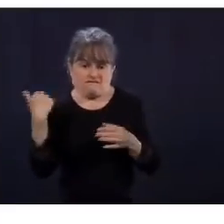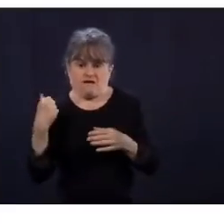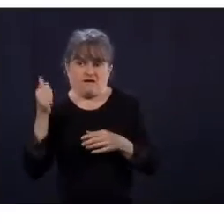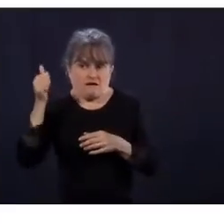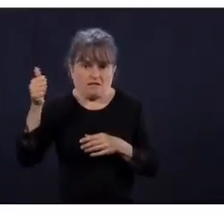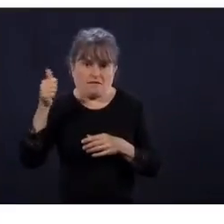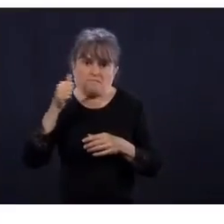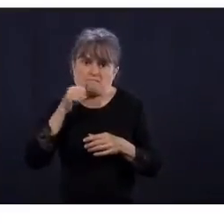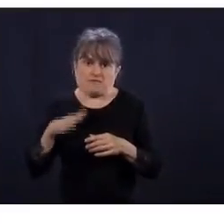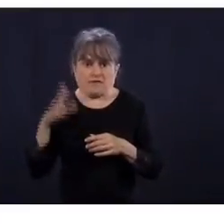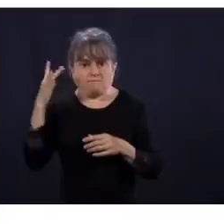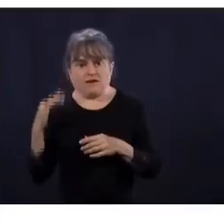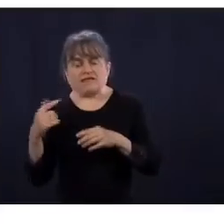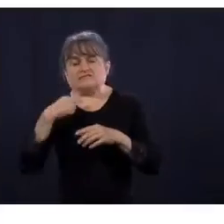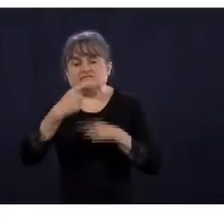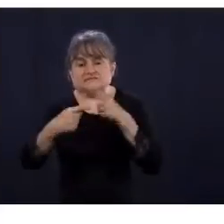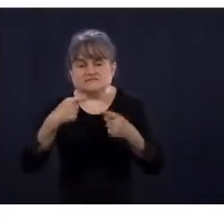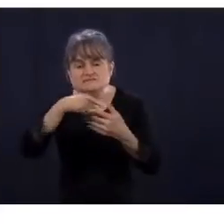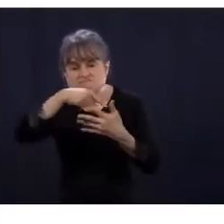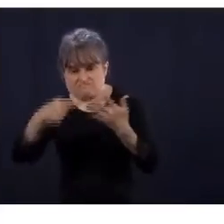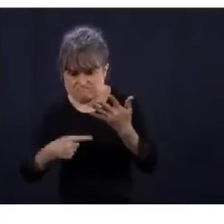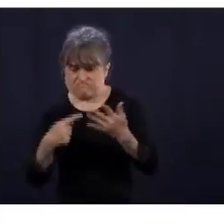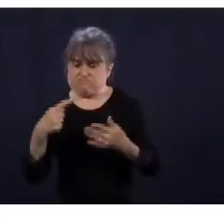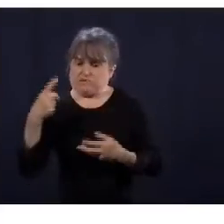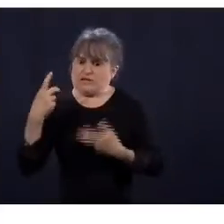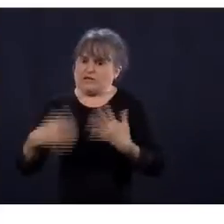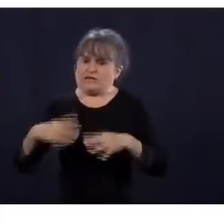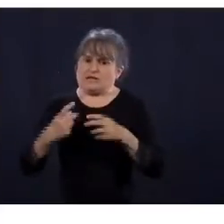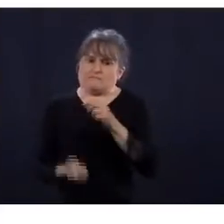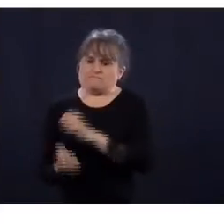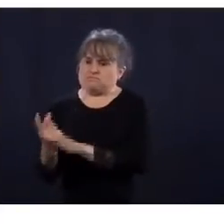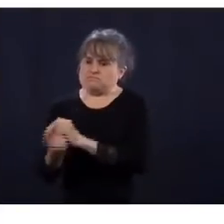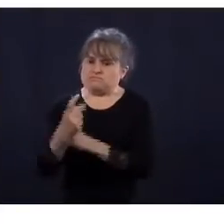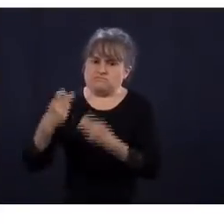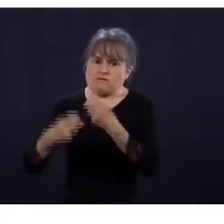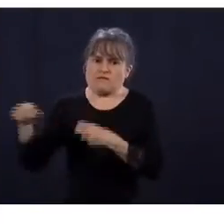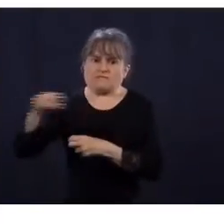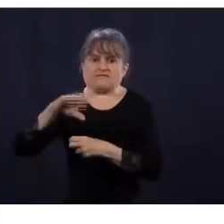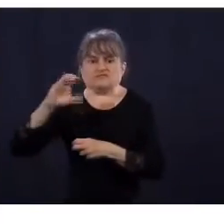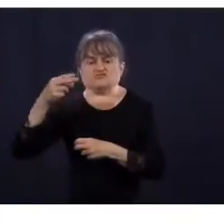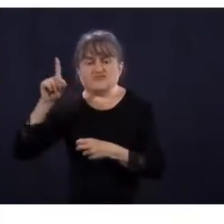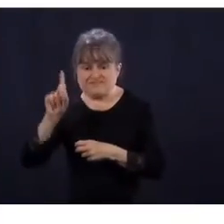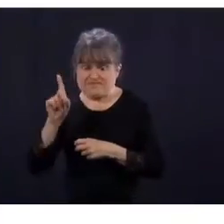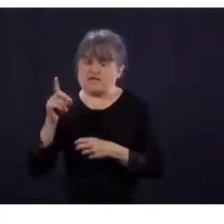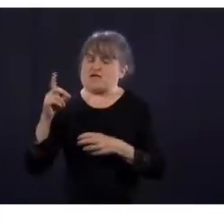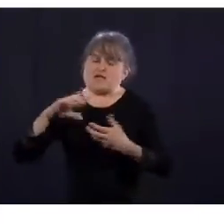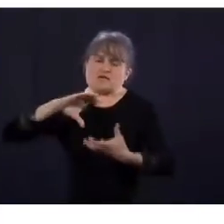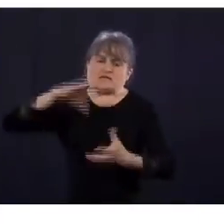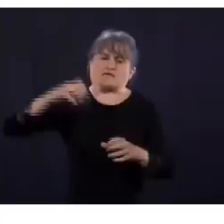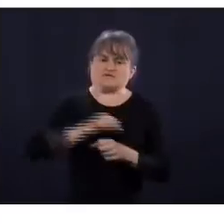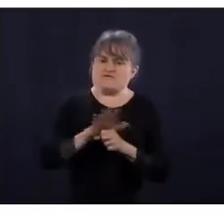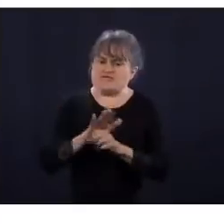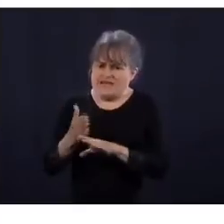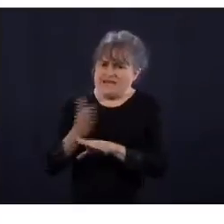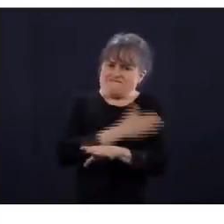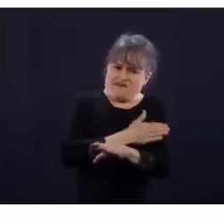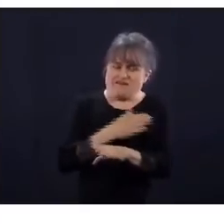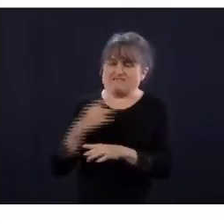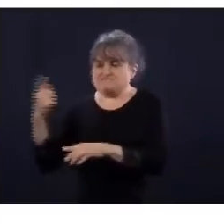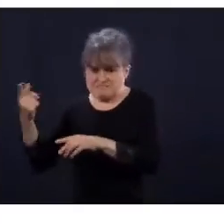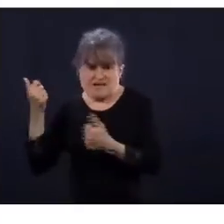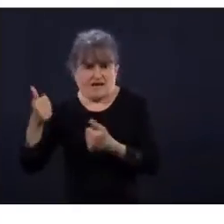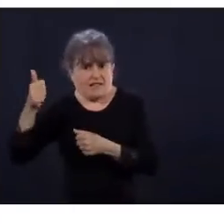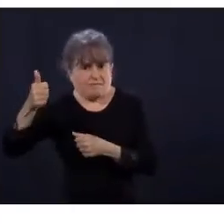entre autres, dans les CHSLD. Ce qu'on a fait. Par contre, on s'est rendu compte que les postes, on n'arrivait pas à les combler.